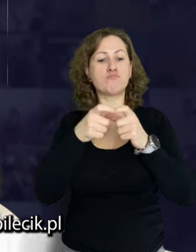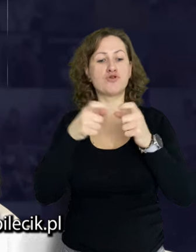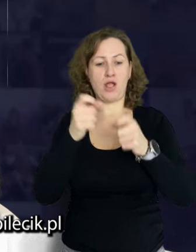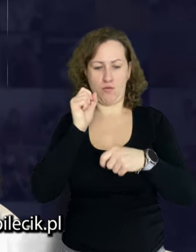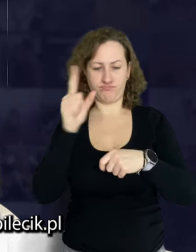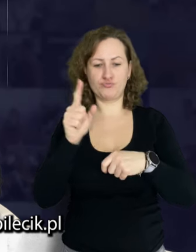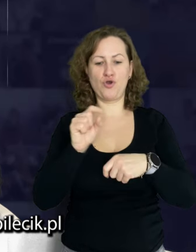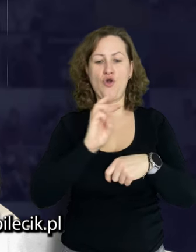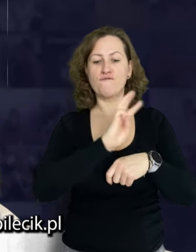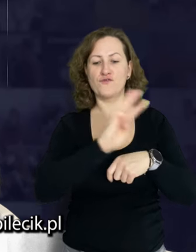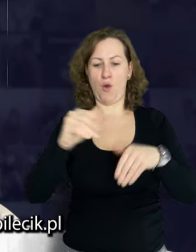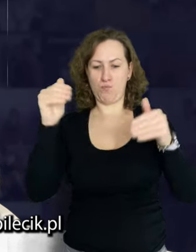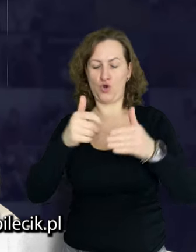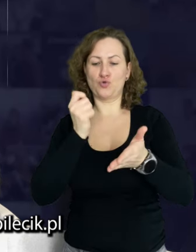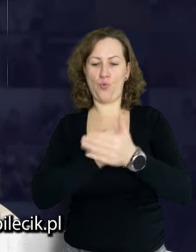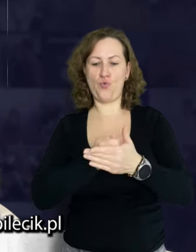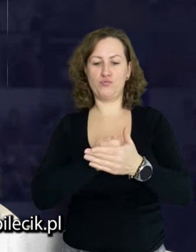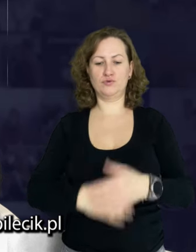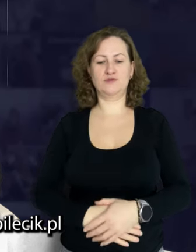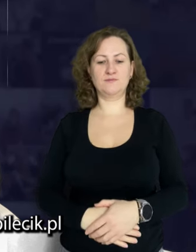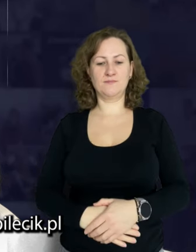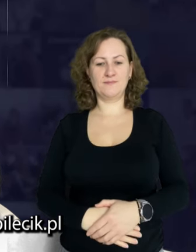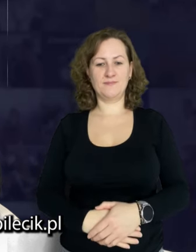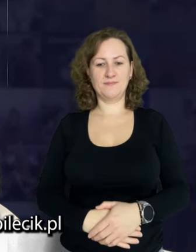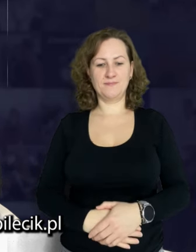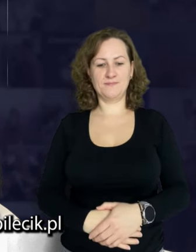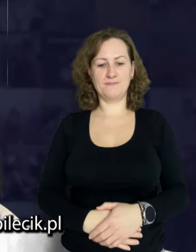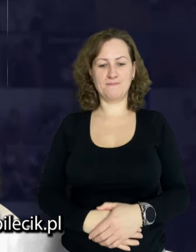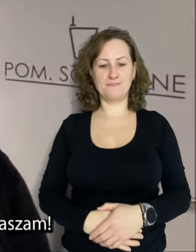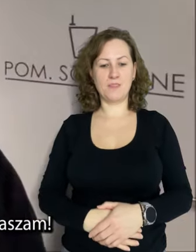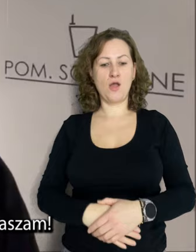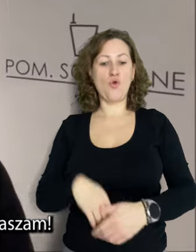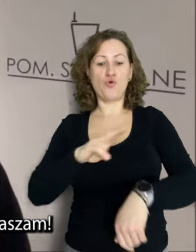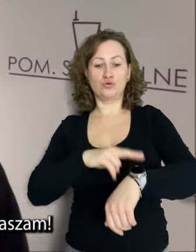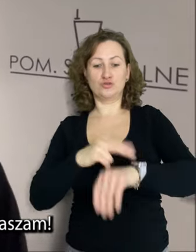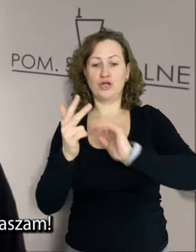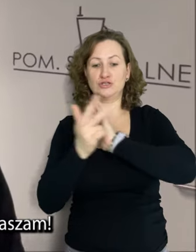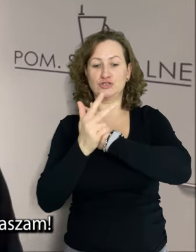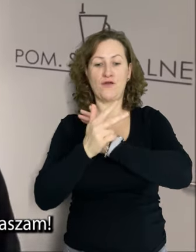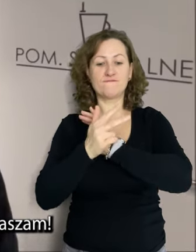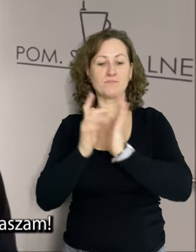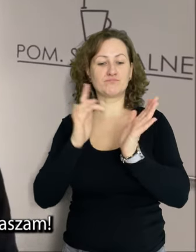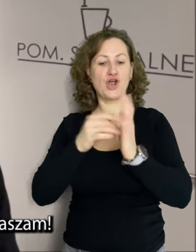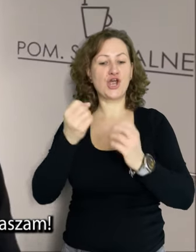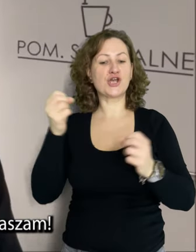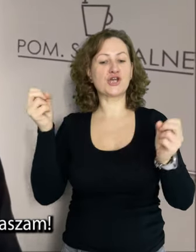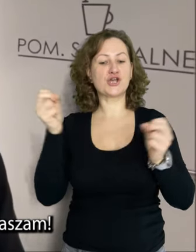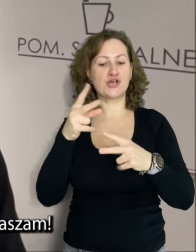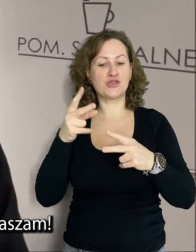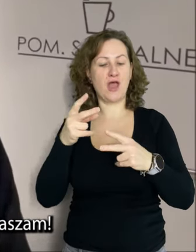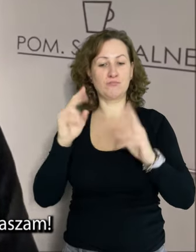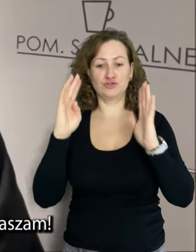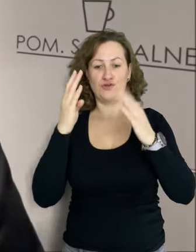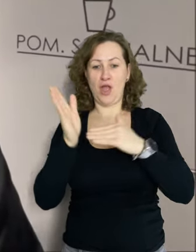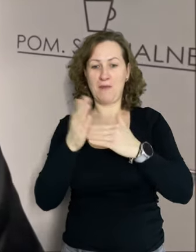Bilety dostępne m.in. na stronie biletyna.pl oraz kupbilecik.pl. O 18 w Kinie Sokół Piotr Bałtroczyk 9